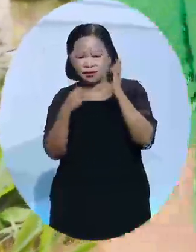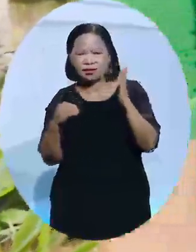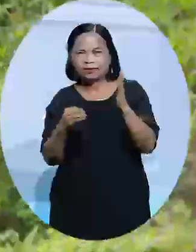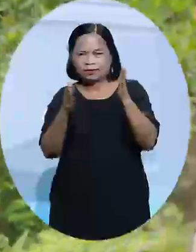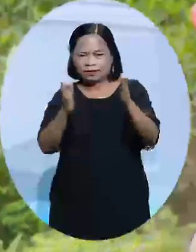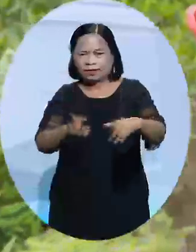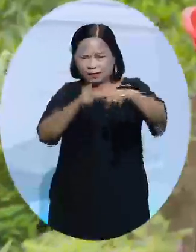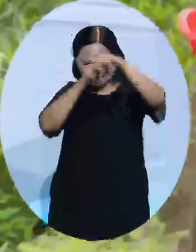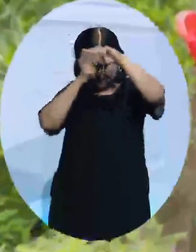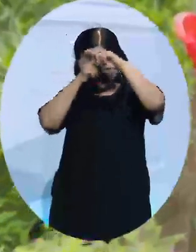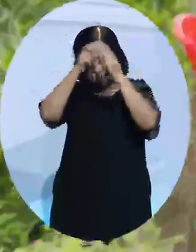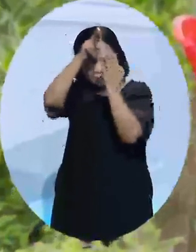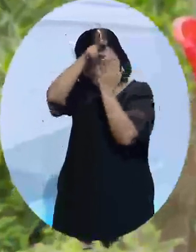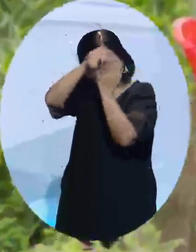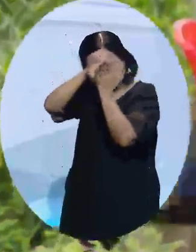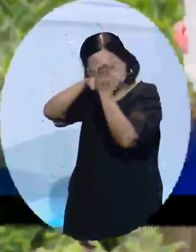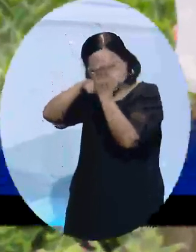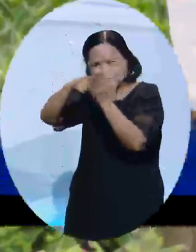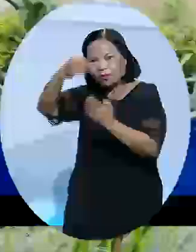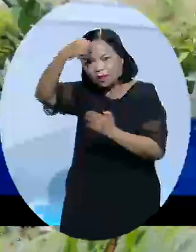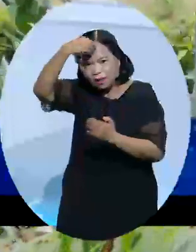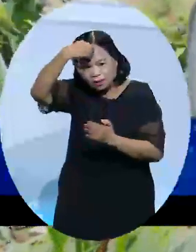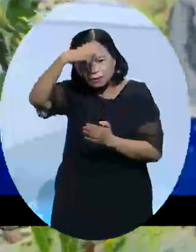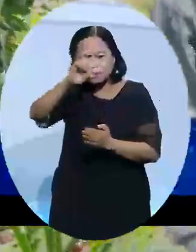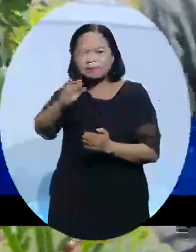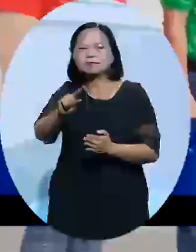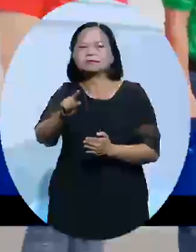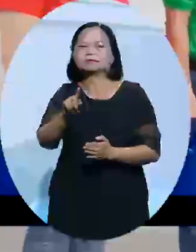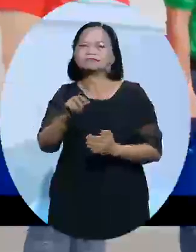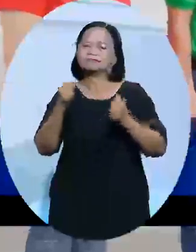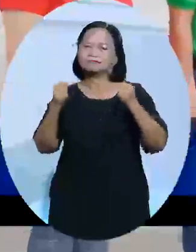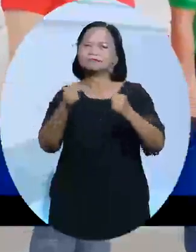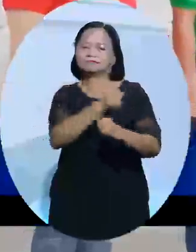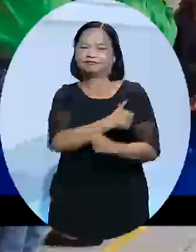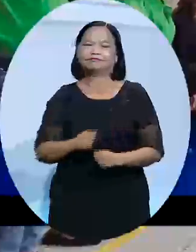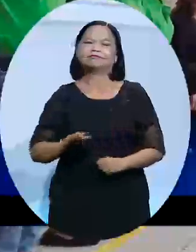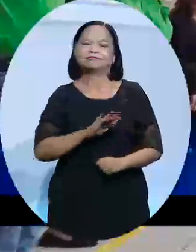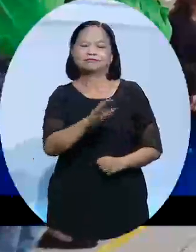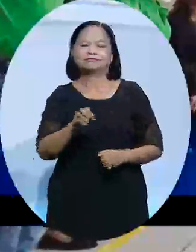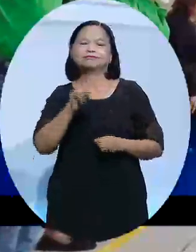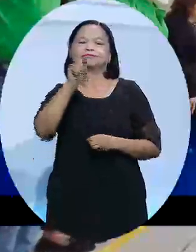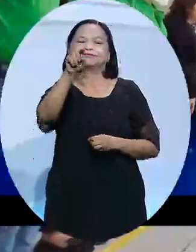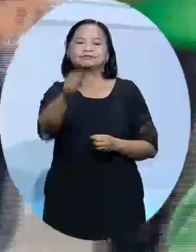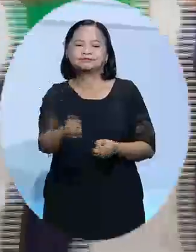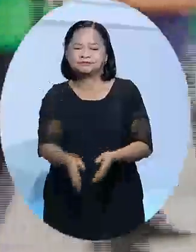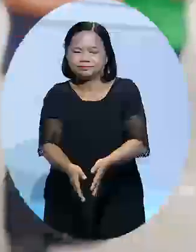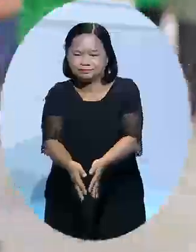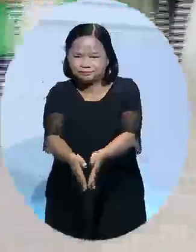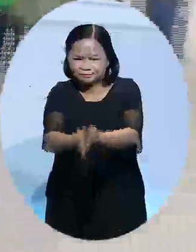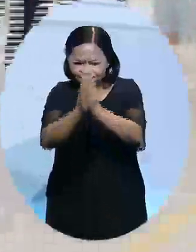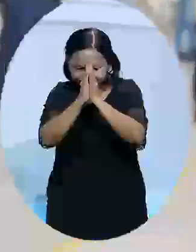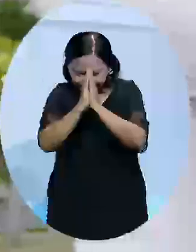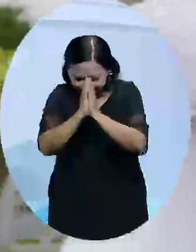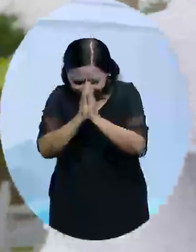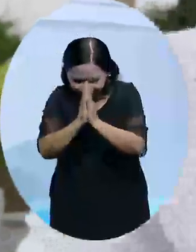nghiên cứu khoa học đồng hành trong công tác chăm sóc sức khỏe nhân dân. Trước đó, đoàn đã đến dân hương dân hoa, viến các anh hùng liệt sĩ tại